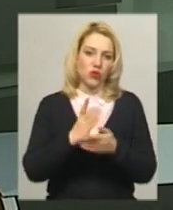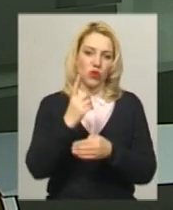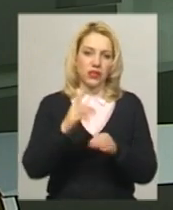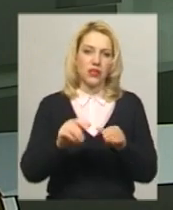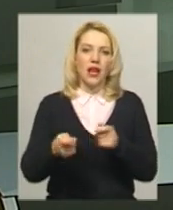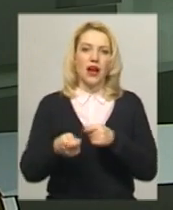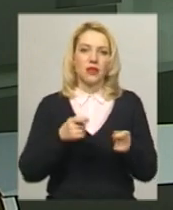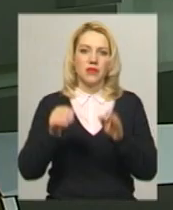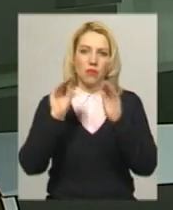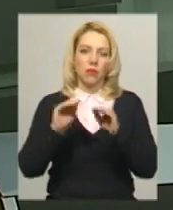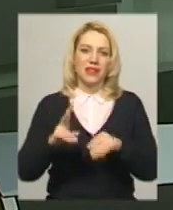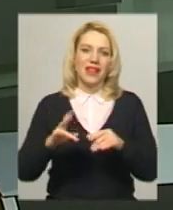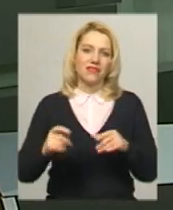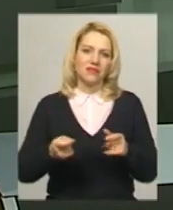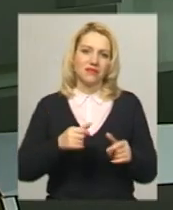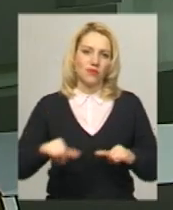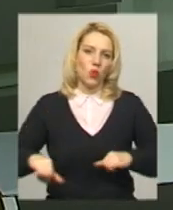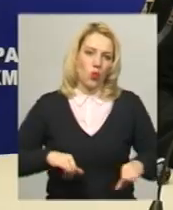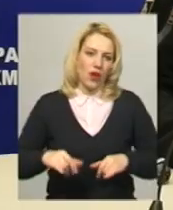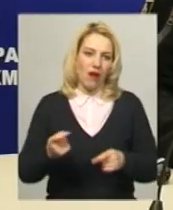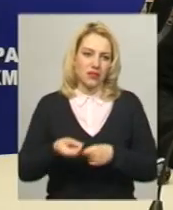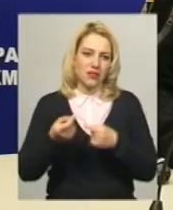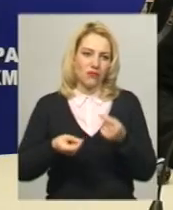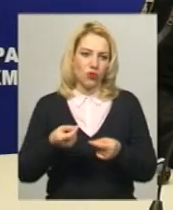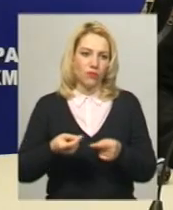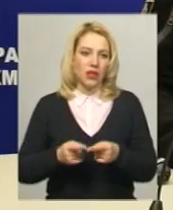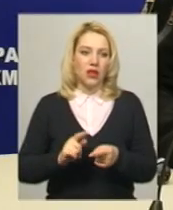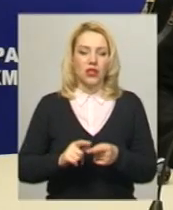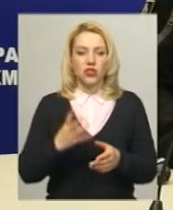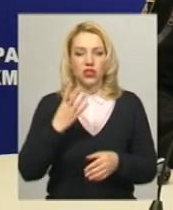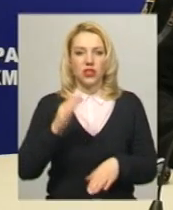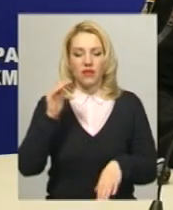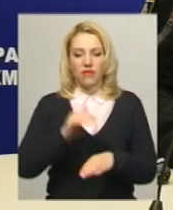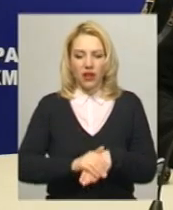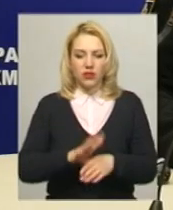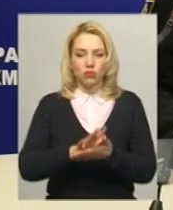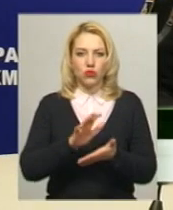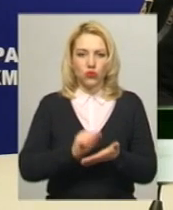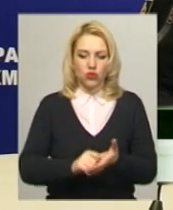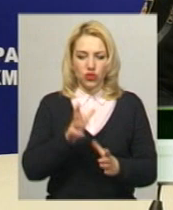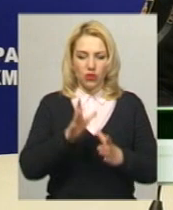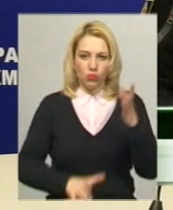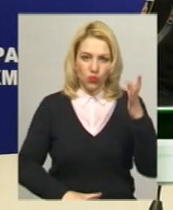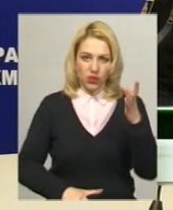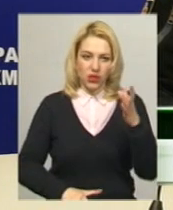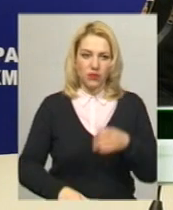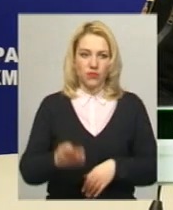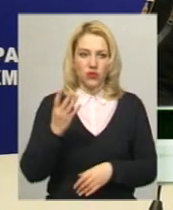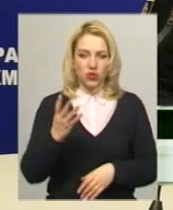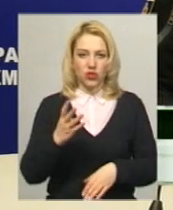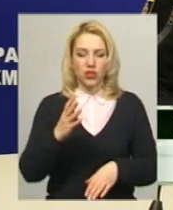протокол за дрібне хуліганство. 4 факти пошкодження бюлетенів, 4